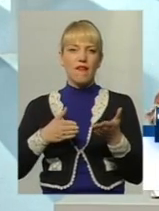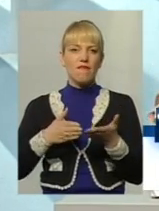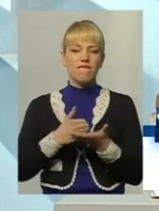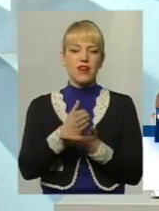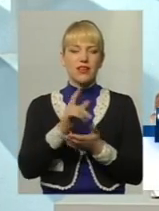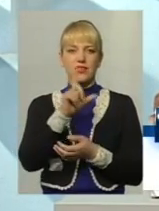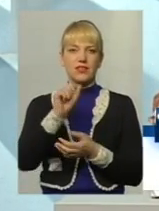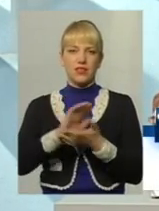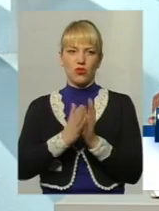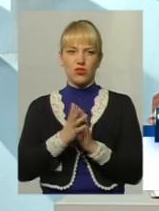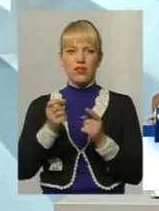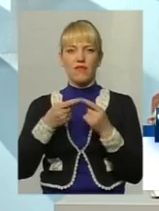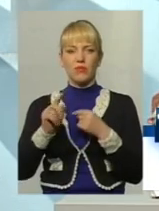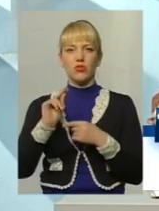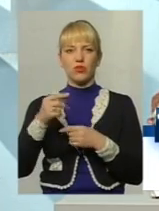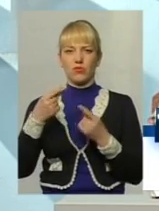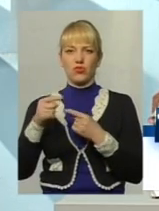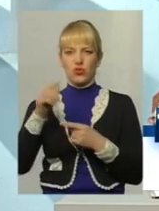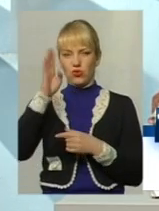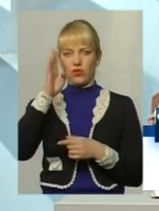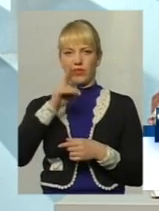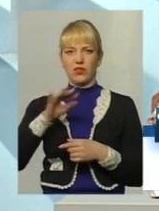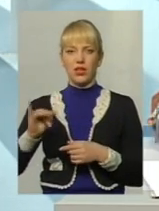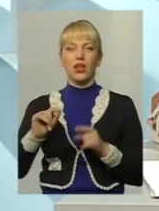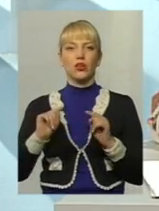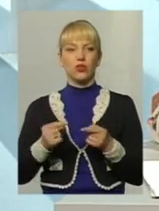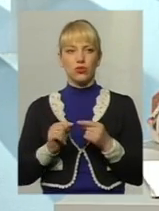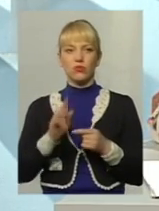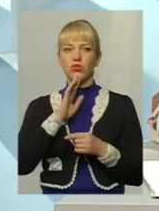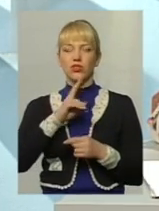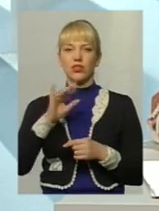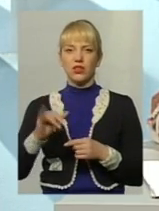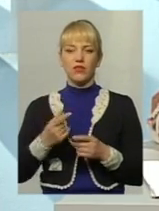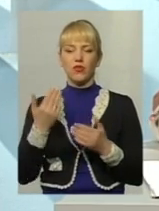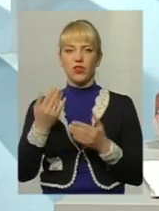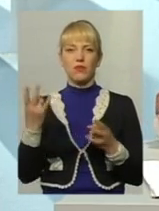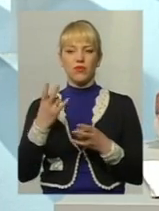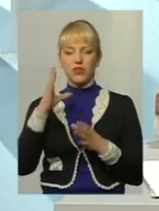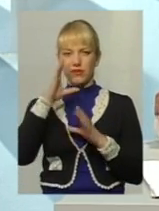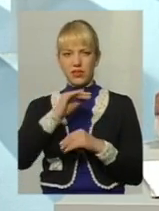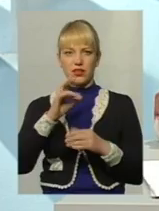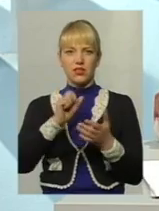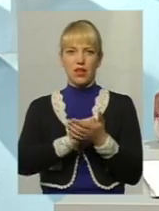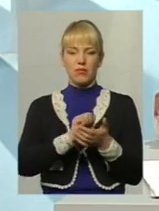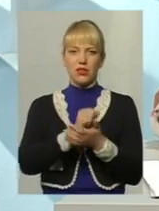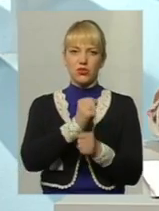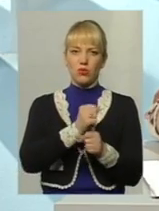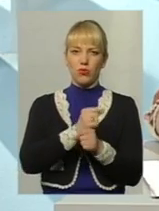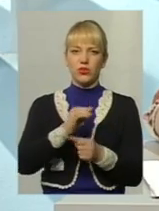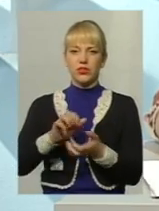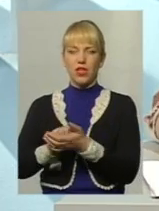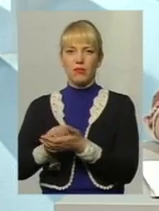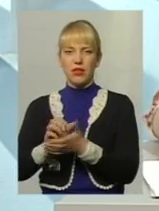на відміну, на жаль, від більшості чоловіків. І тому жінки повинні встигати і займатися роботою, і